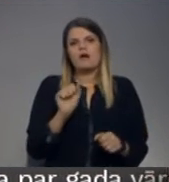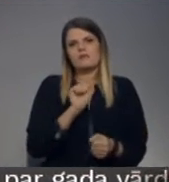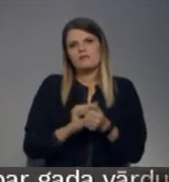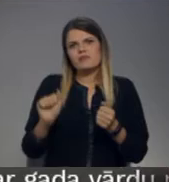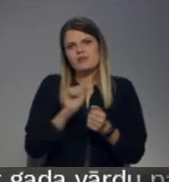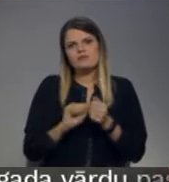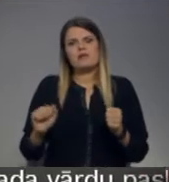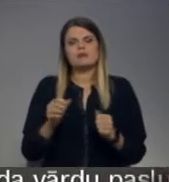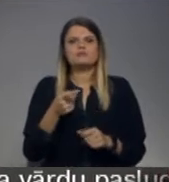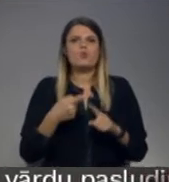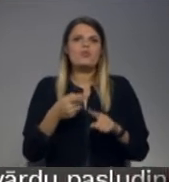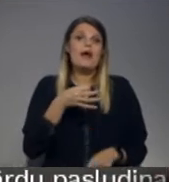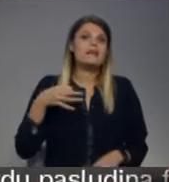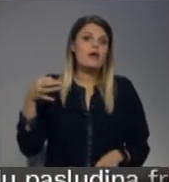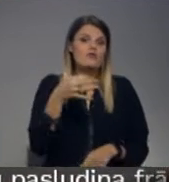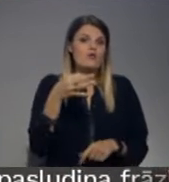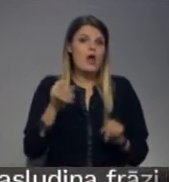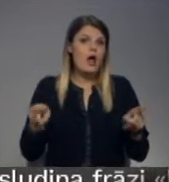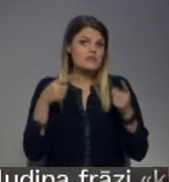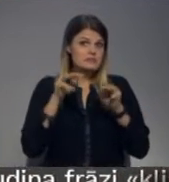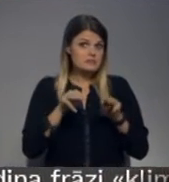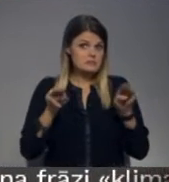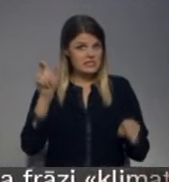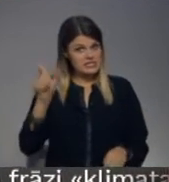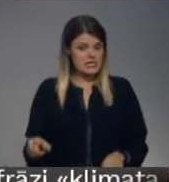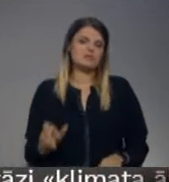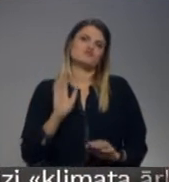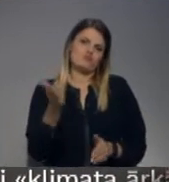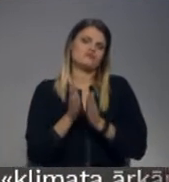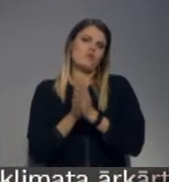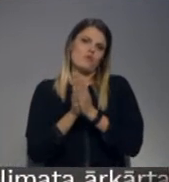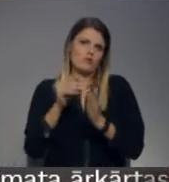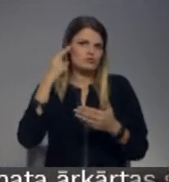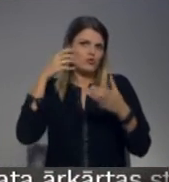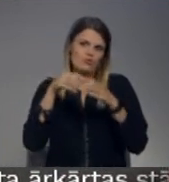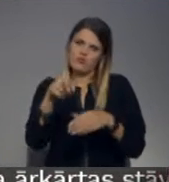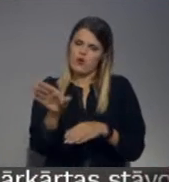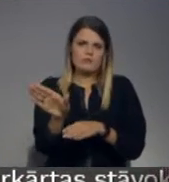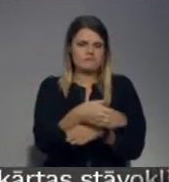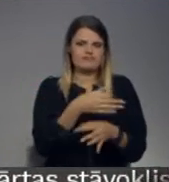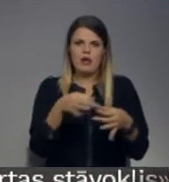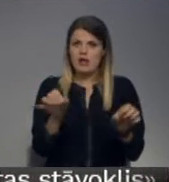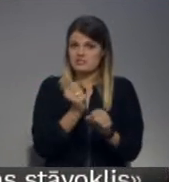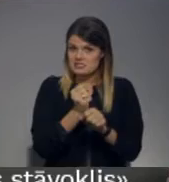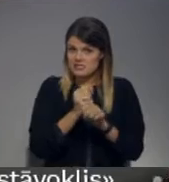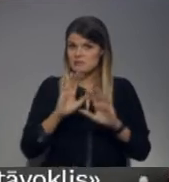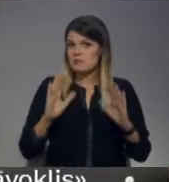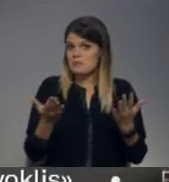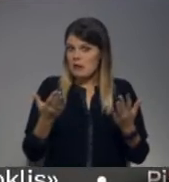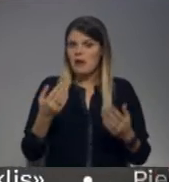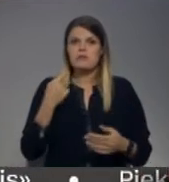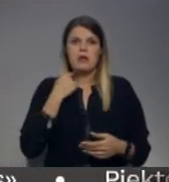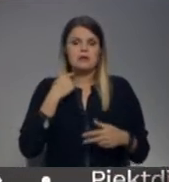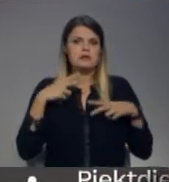ministrs Jūris Pūce soli rosināt Galspilsētas domas atlaišanu. Rīgas mērs Oļekas Saburovs gan ir pārliecināts, ka tik tālu